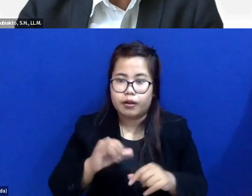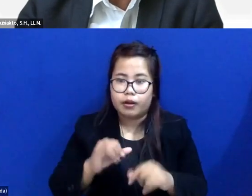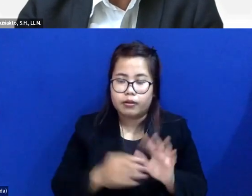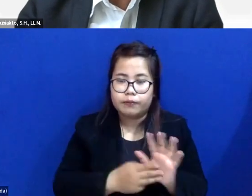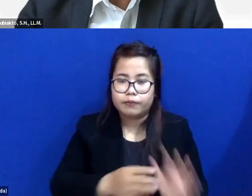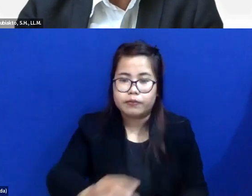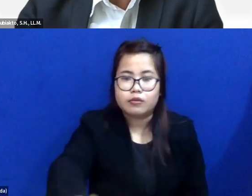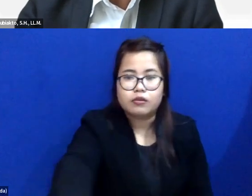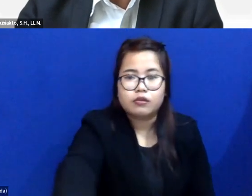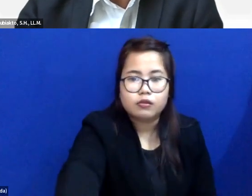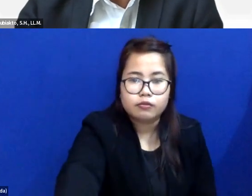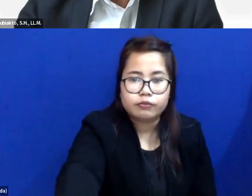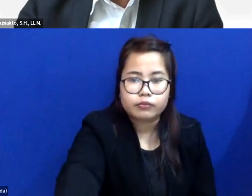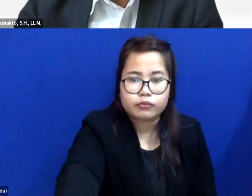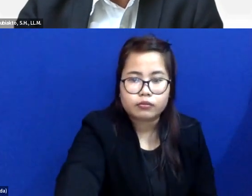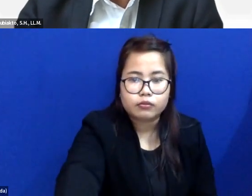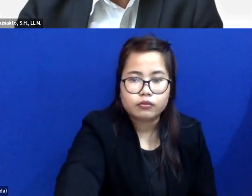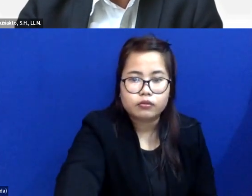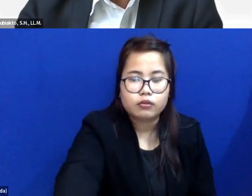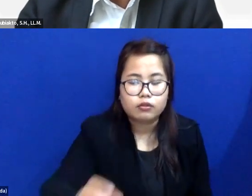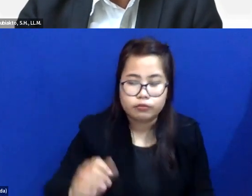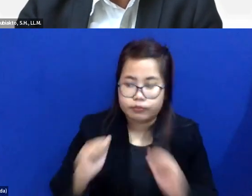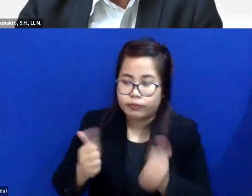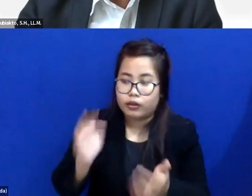Baik, langsung ya Mbak. Silahkan.